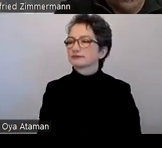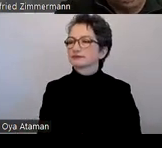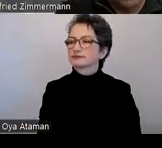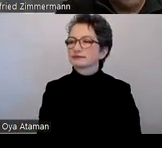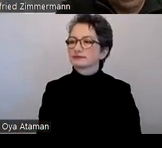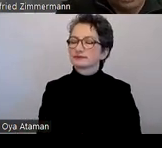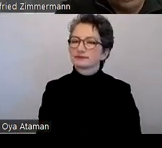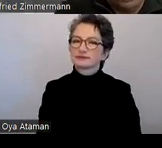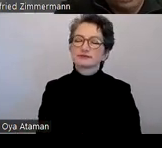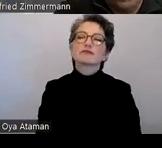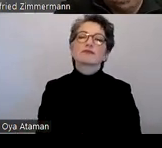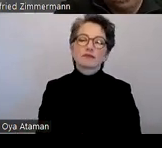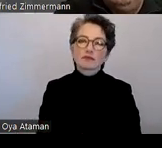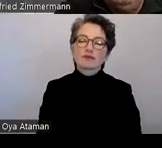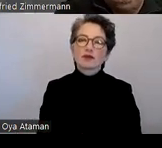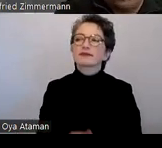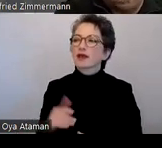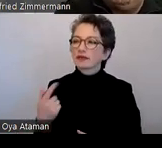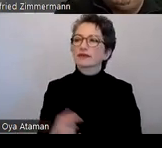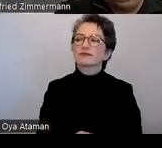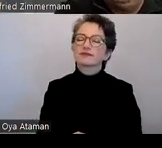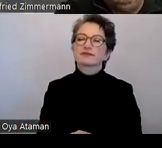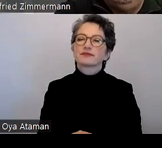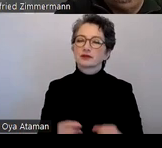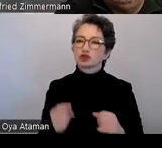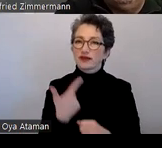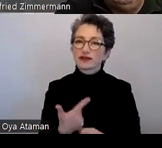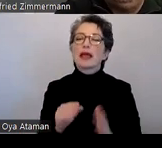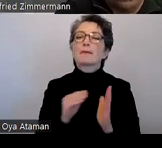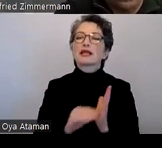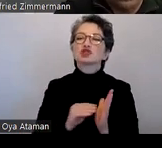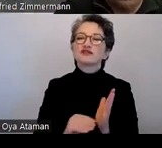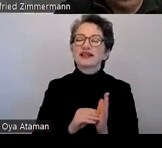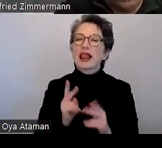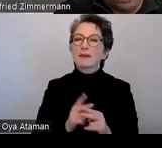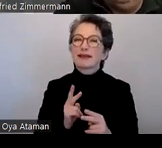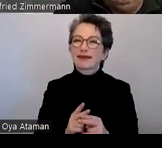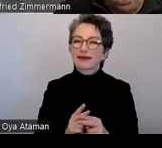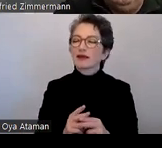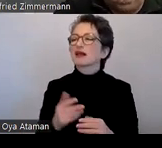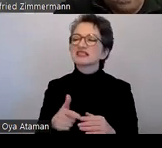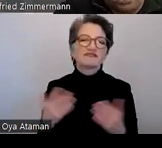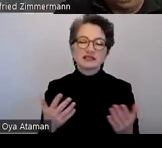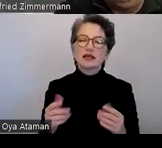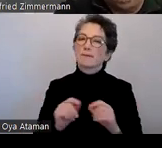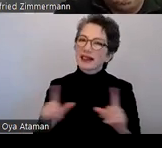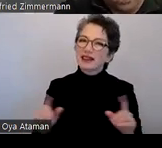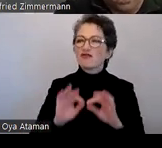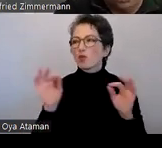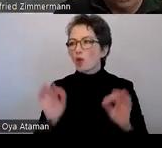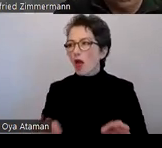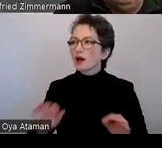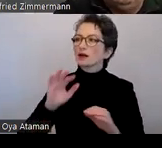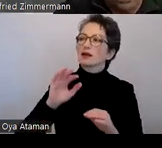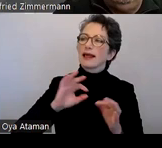Also beschriftete Elemente, also Bilder, Formulare, Tabellen und so weiter, sollen eine sinnvolle Beschriftung